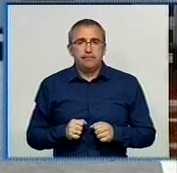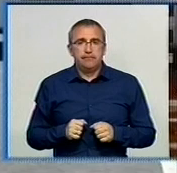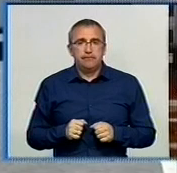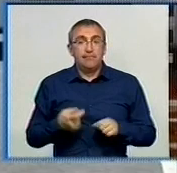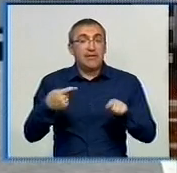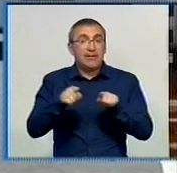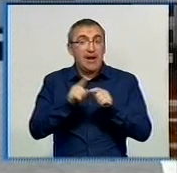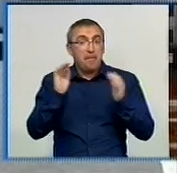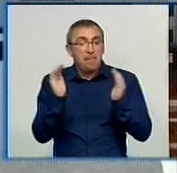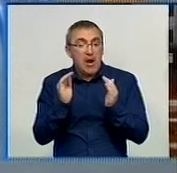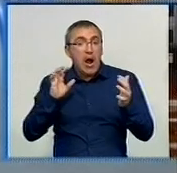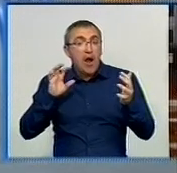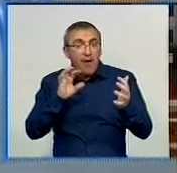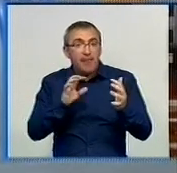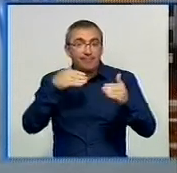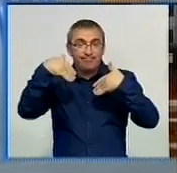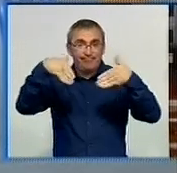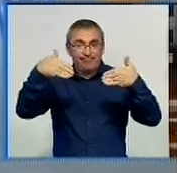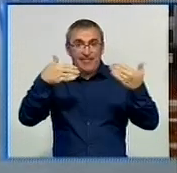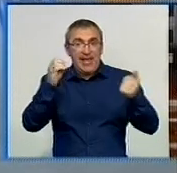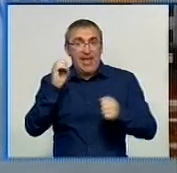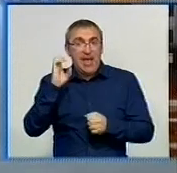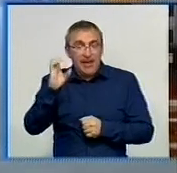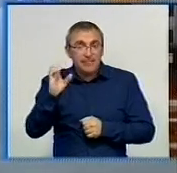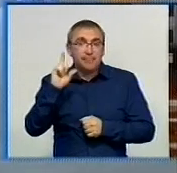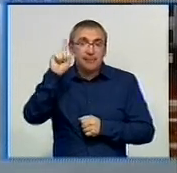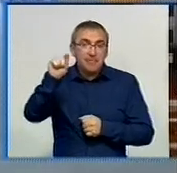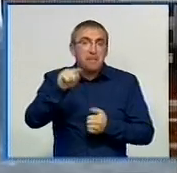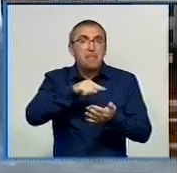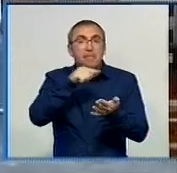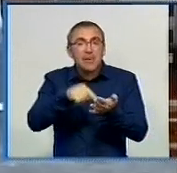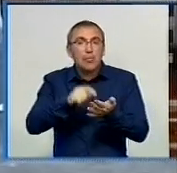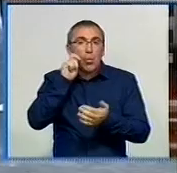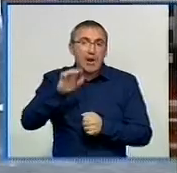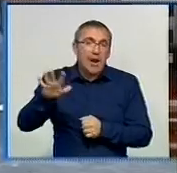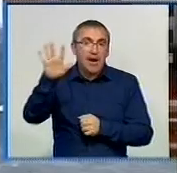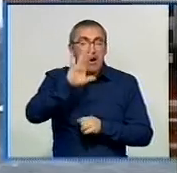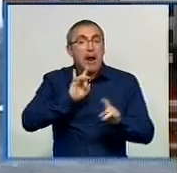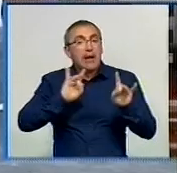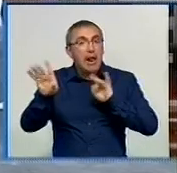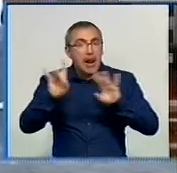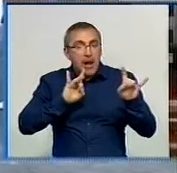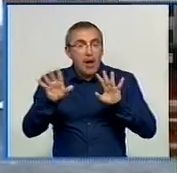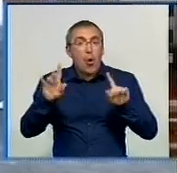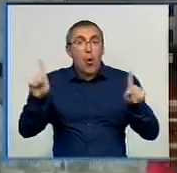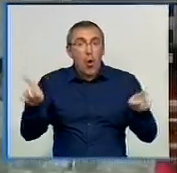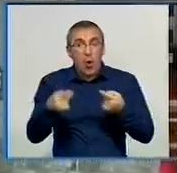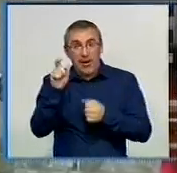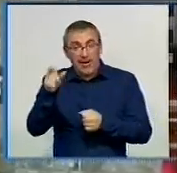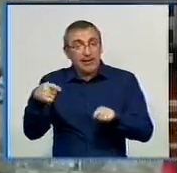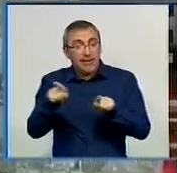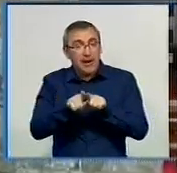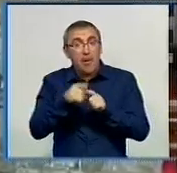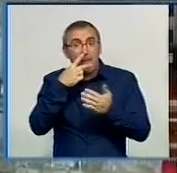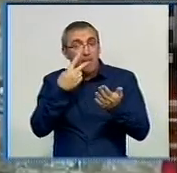Ось цей мікроавтобус, прикрашений прапорцями країн ЄС, їздить містами України і слугує своєрідним рекламним банером. Організатори кажуть, таким чином